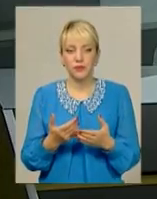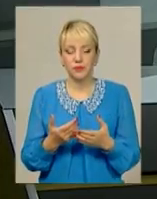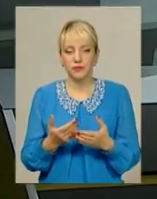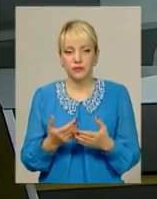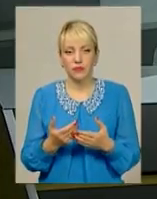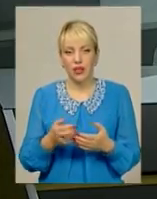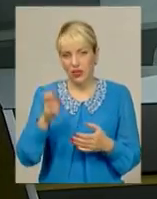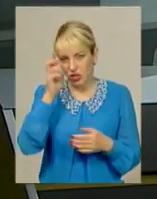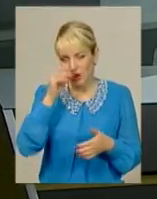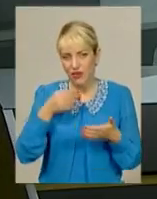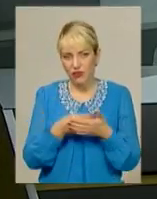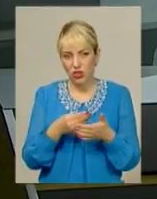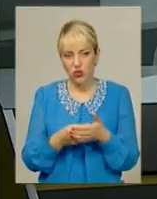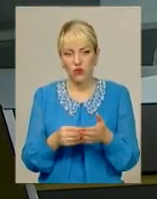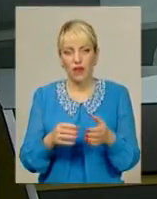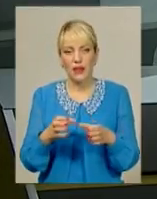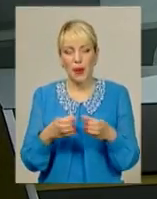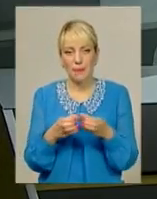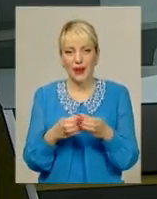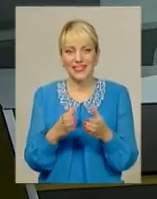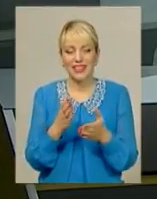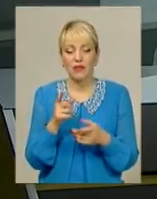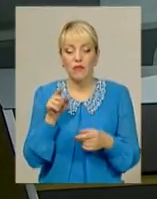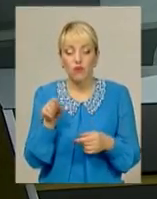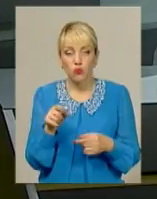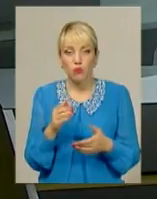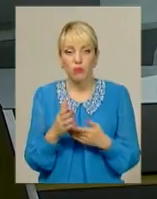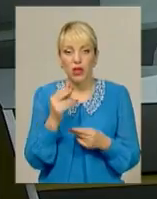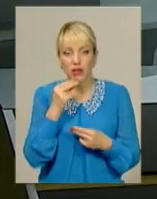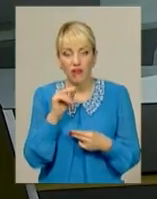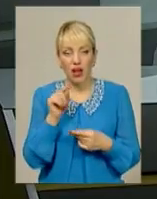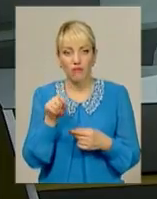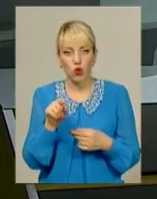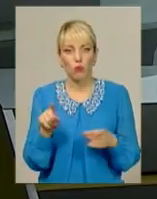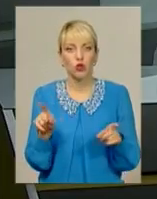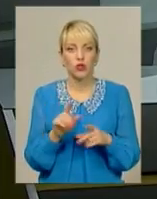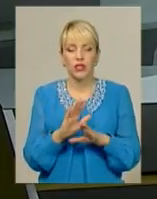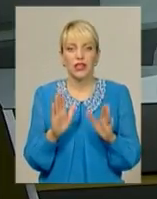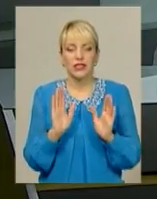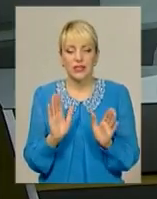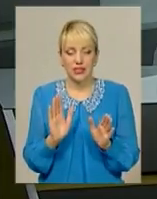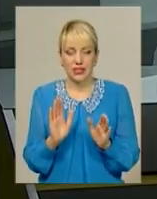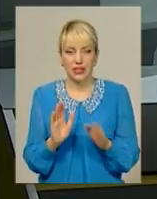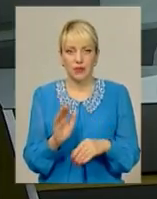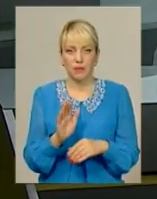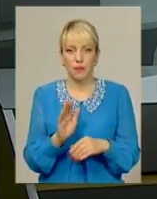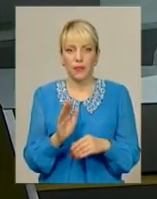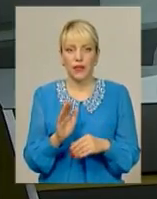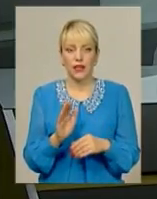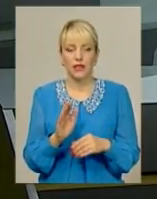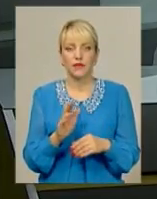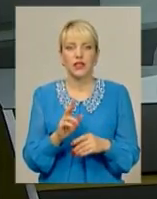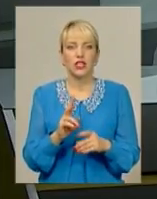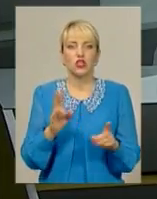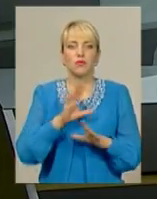державне фінансування партії – основна його перевага в тому, навіть не тільки що позбавляються олігархів впливу.